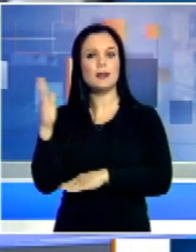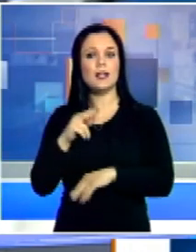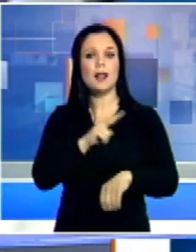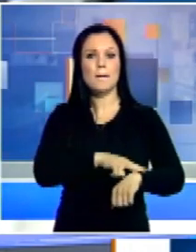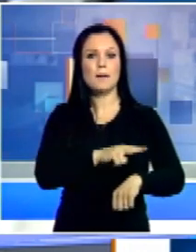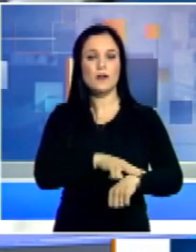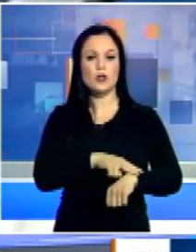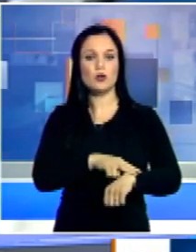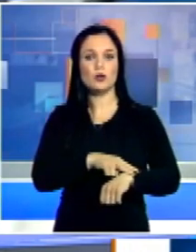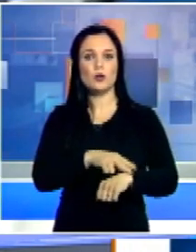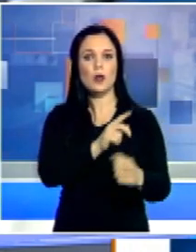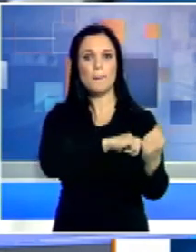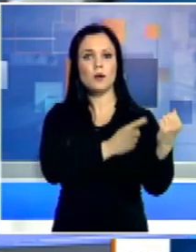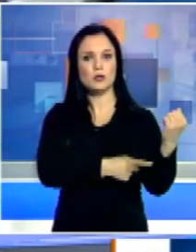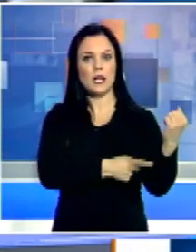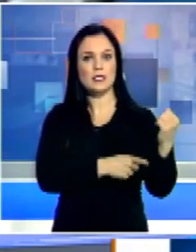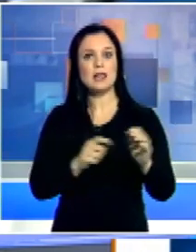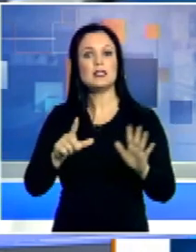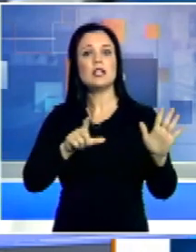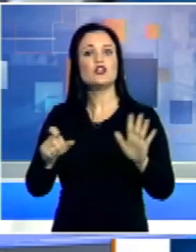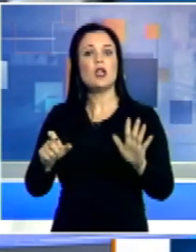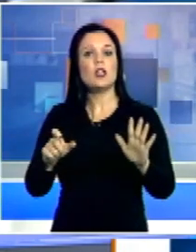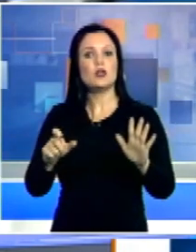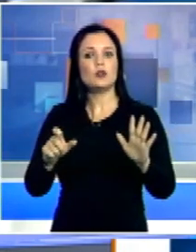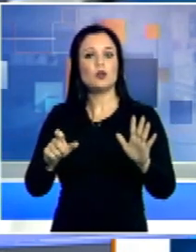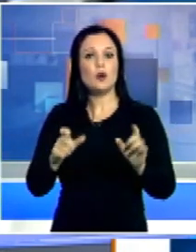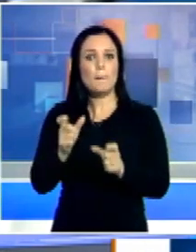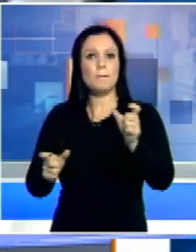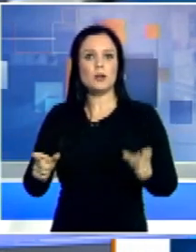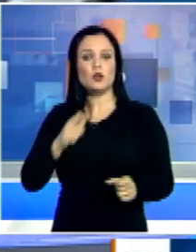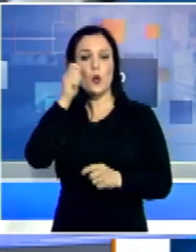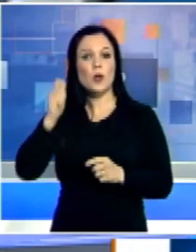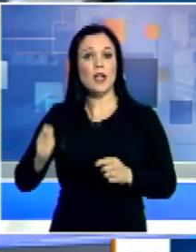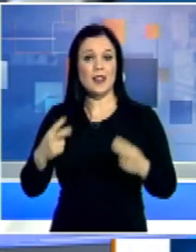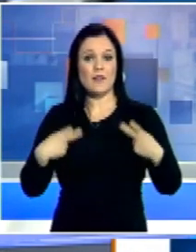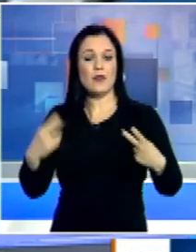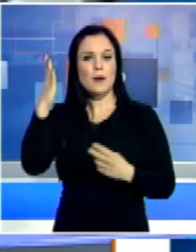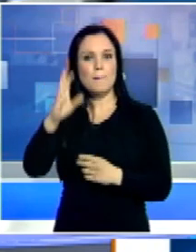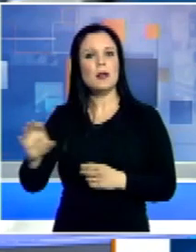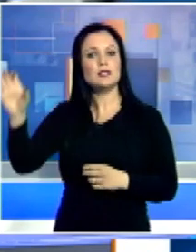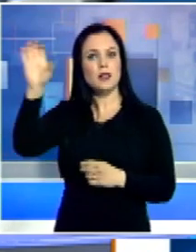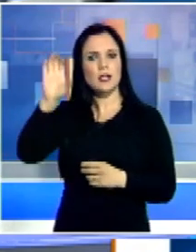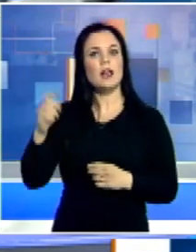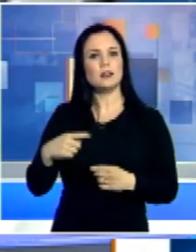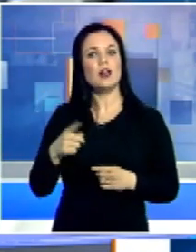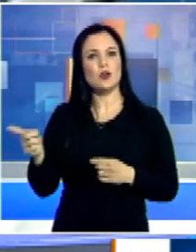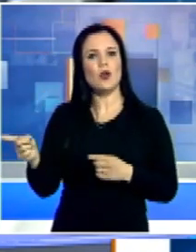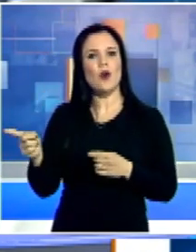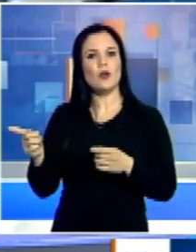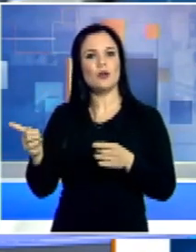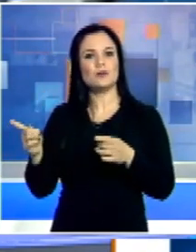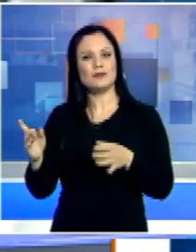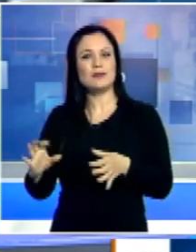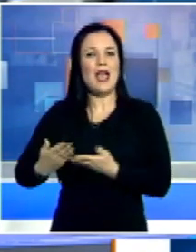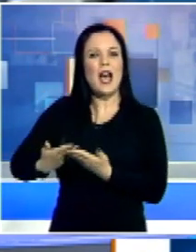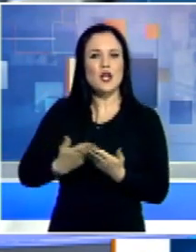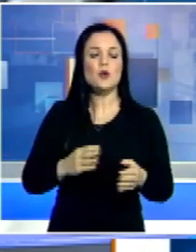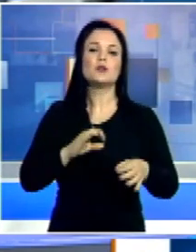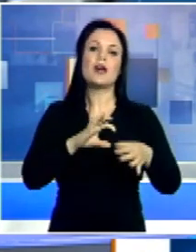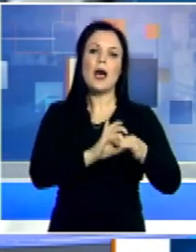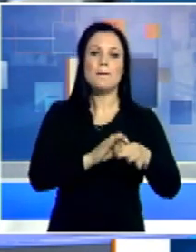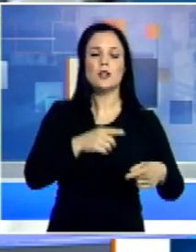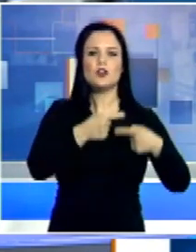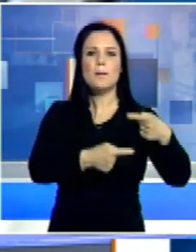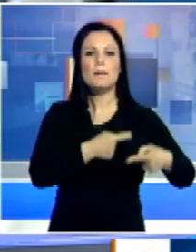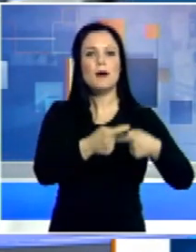prefettura a Potenza. Sono 700 gli ucraini che vivono in Basilicata. Anche loro saranno punto di riferimento di amici e parenti